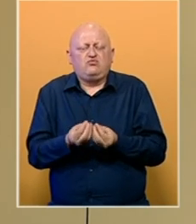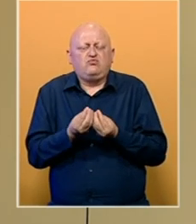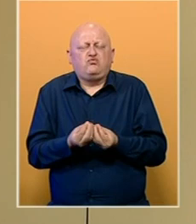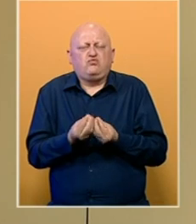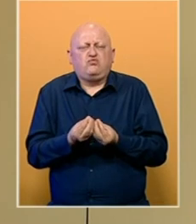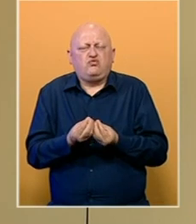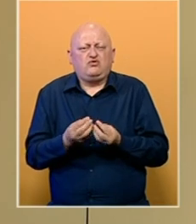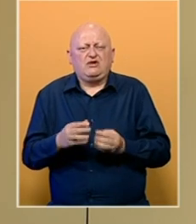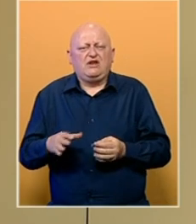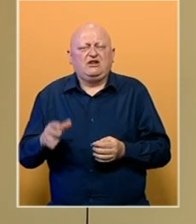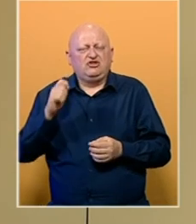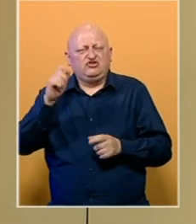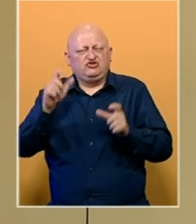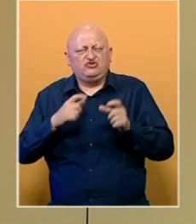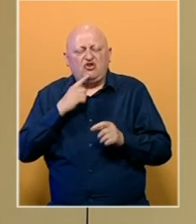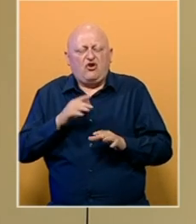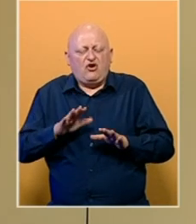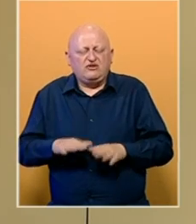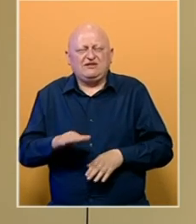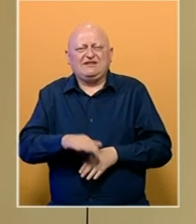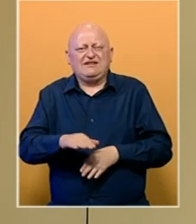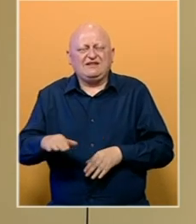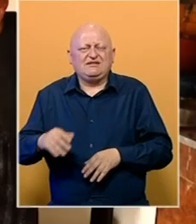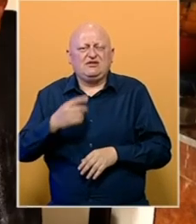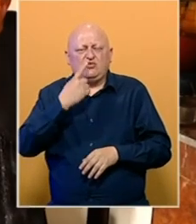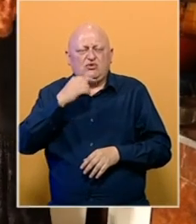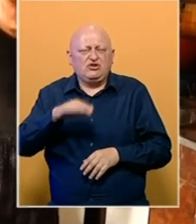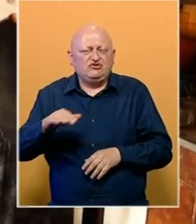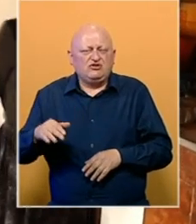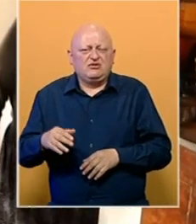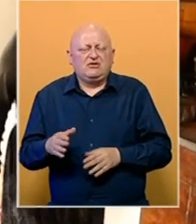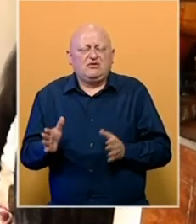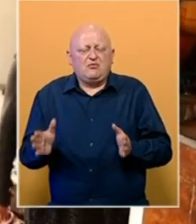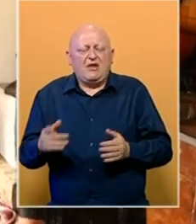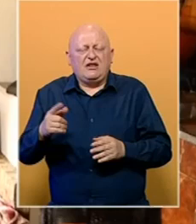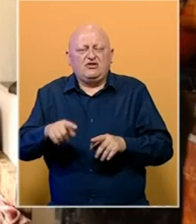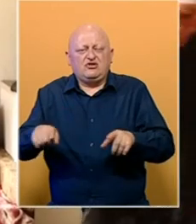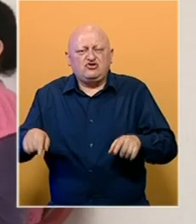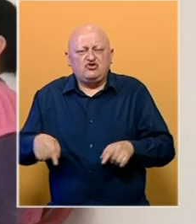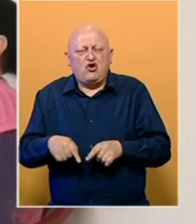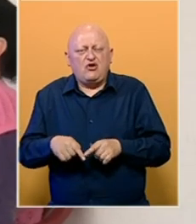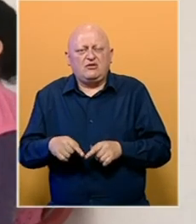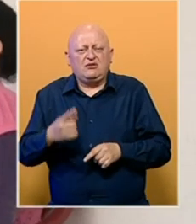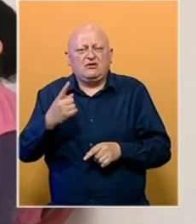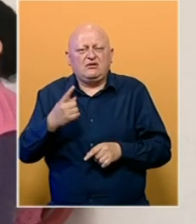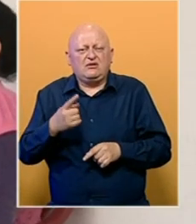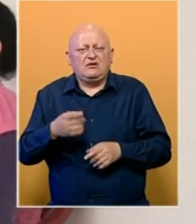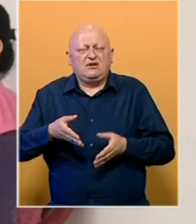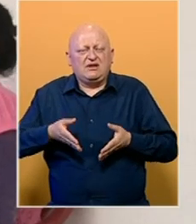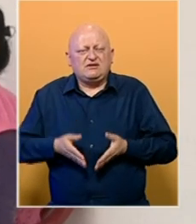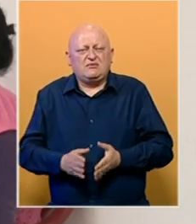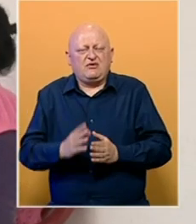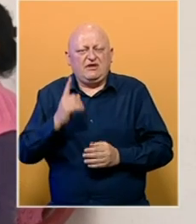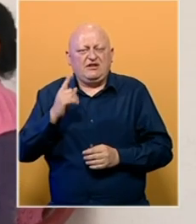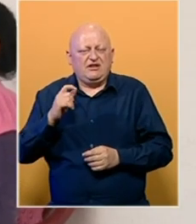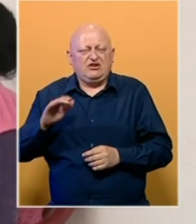žena koja sjede tu, djece, dječaka, a u maloj jednoj sobici pored se jedna od ženica porađala.